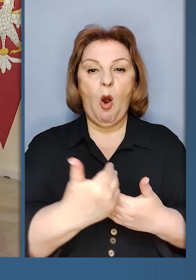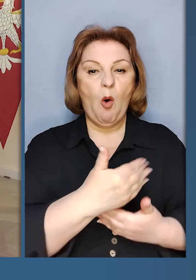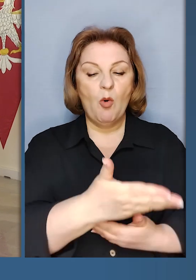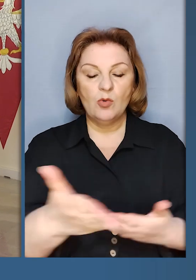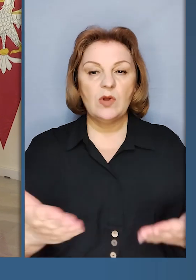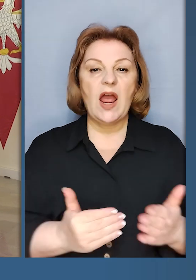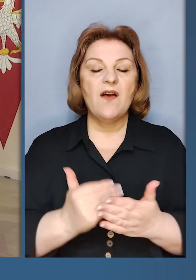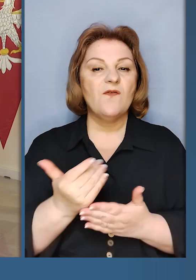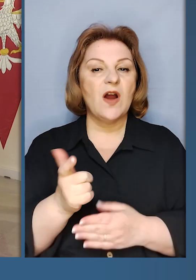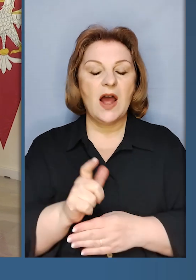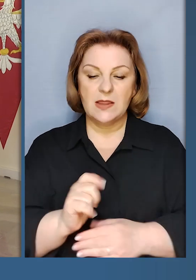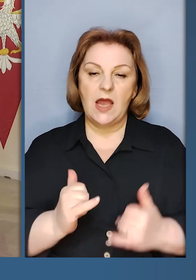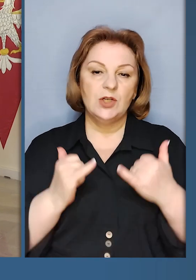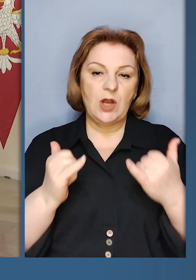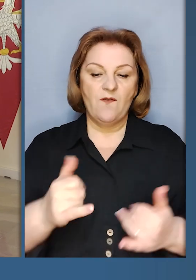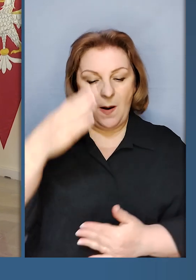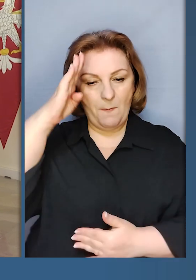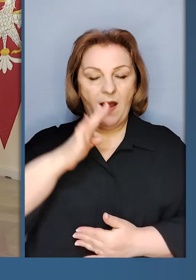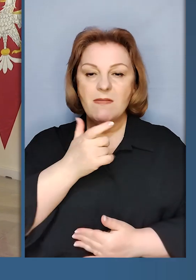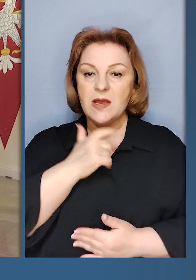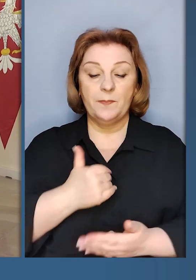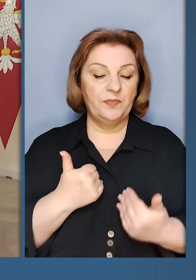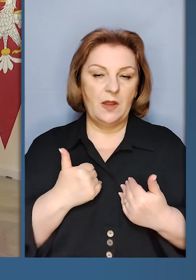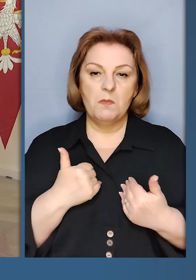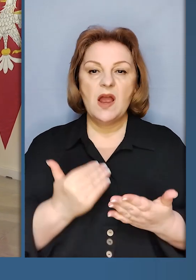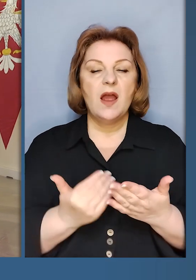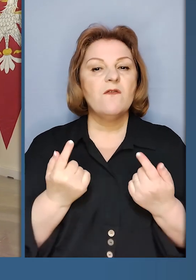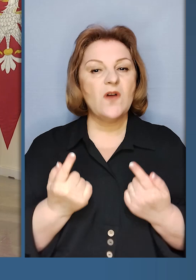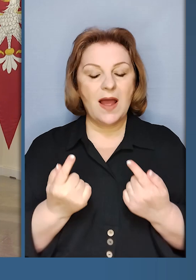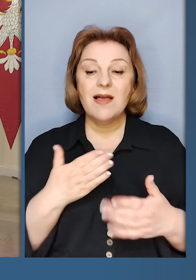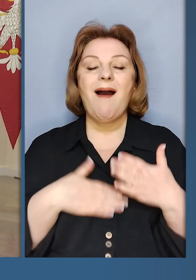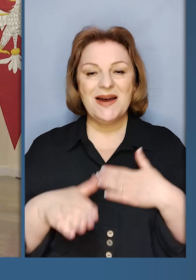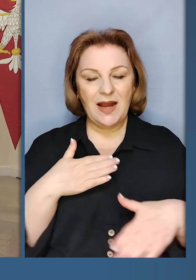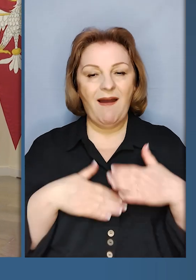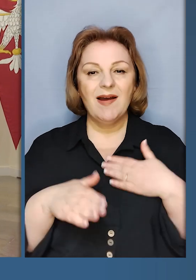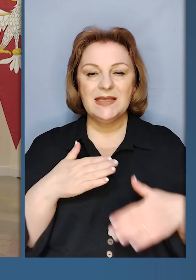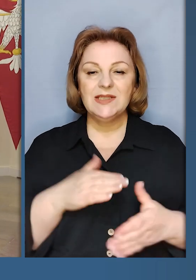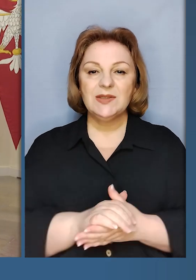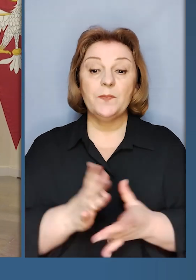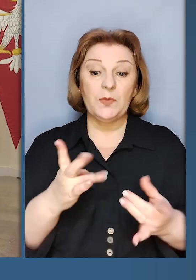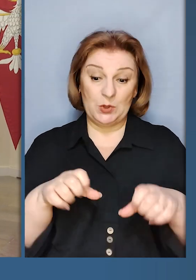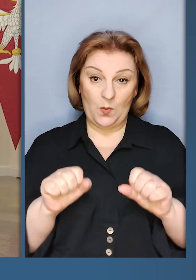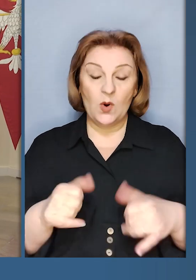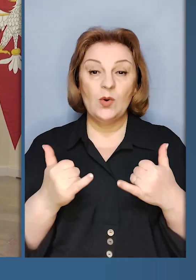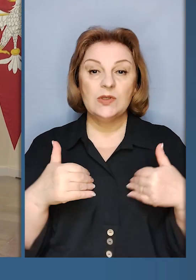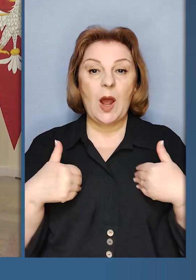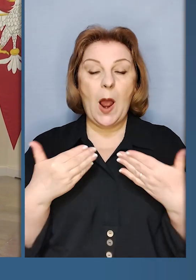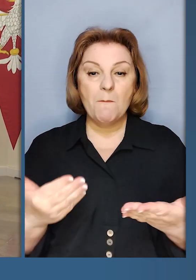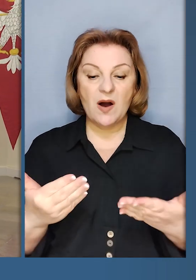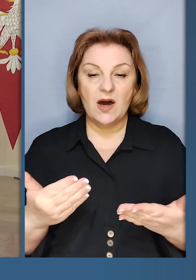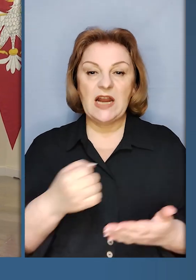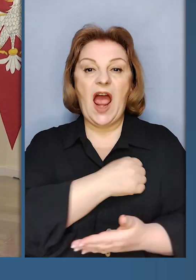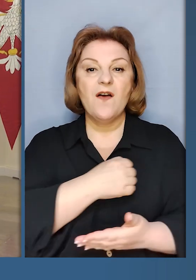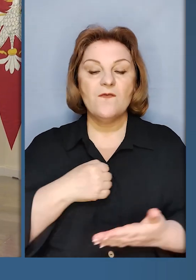Вельми шановні пані та панове, це для мене велика радість, що можу сьогодні привітати в